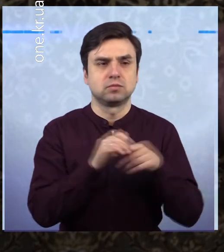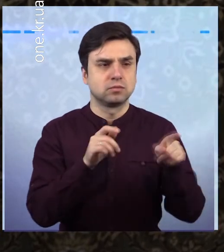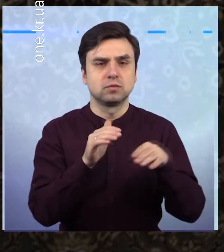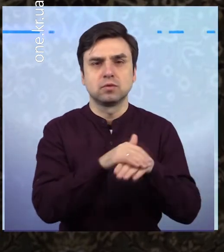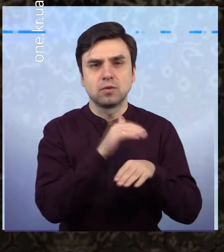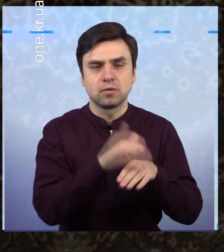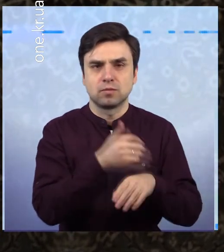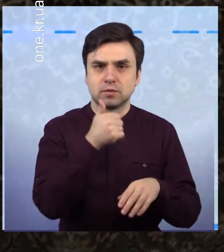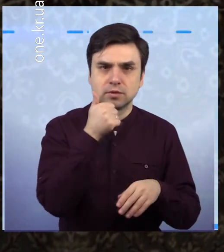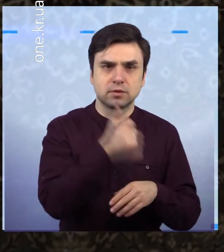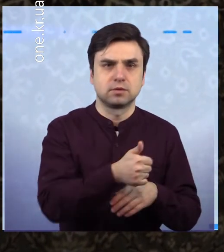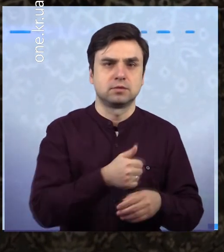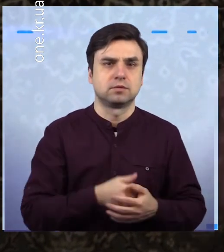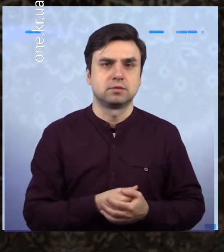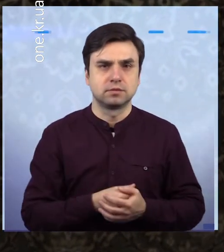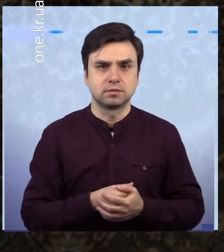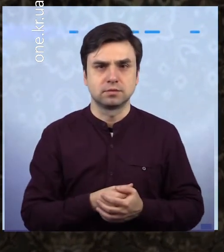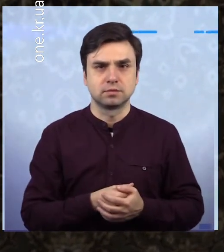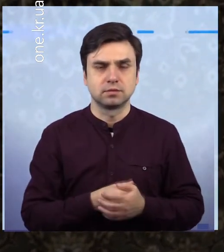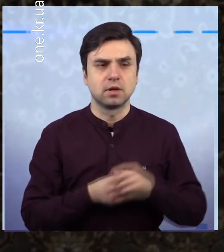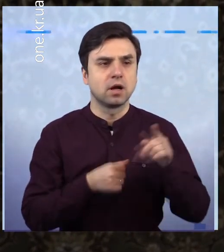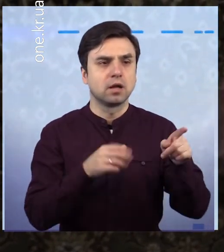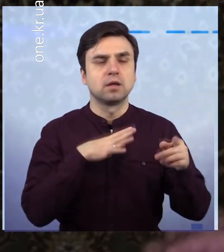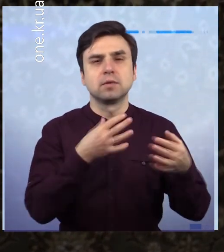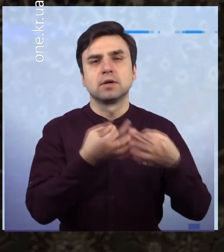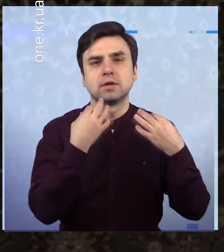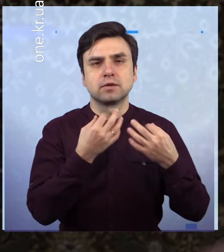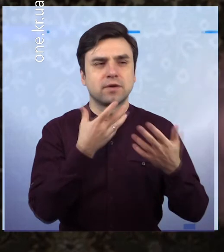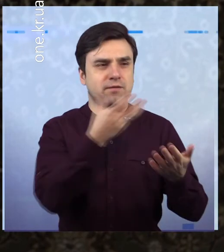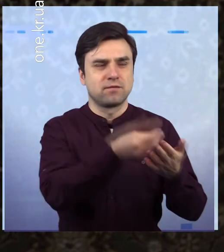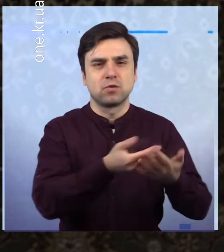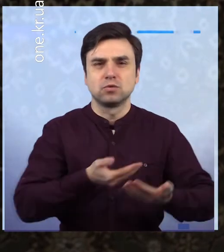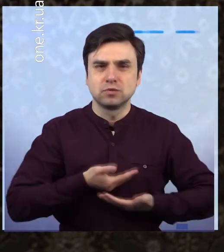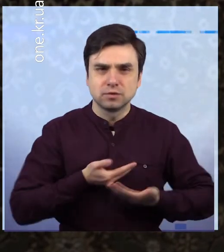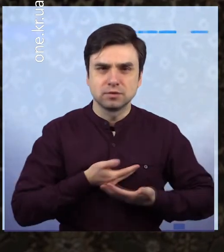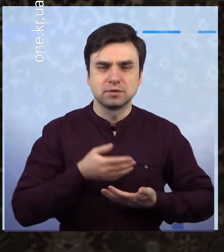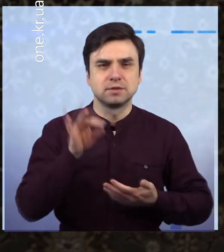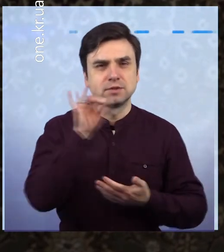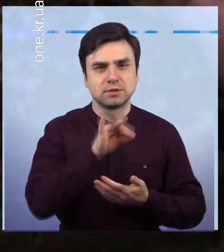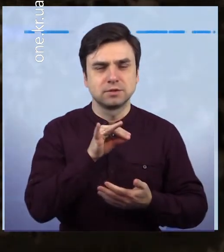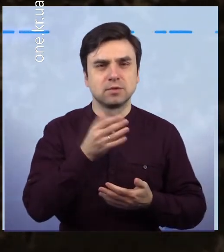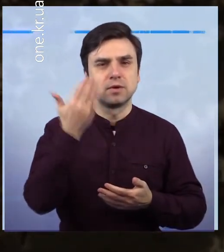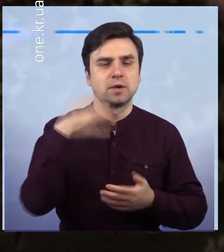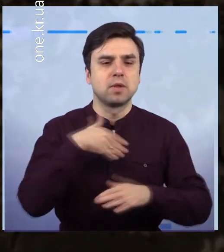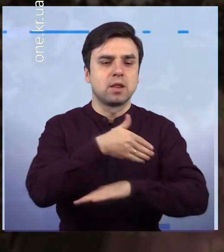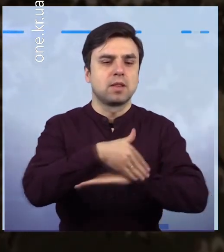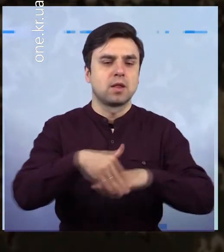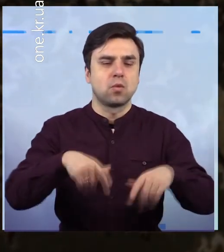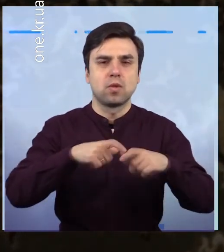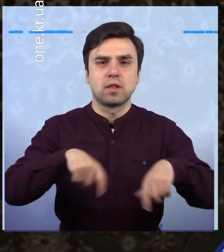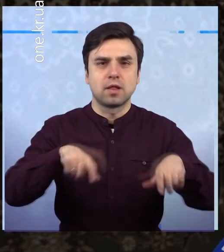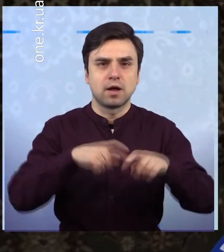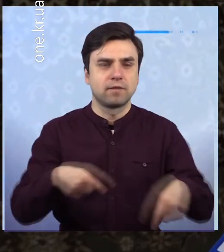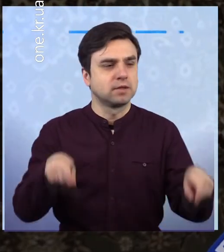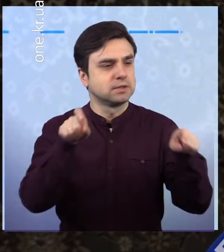Літом, особливо, ми з нею сядемо на лавочки. І вона мені розказує про свою життя. Вона робила в саду,